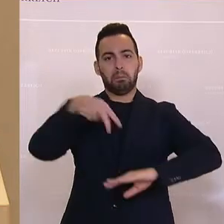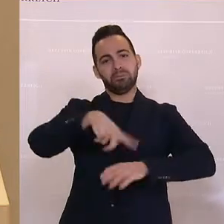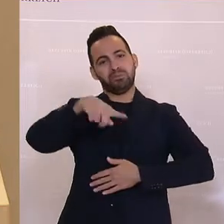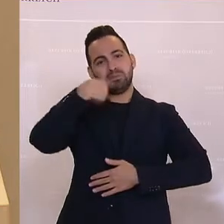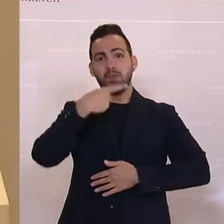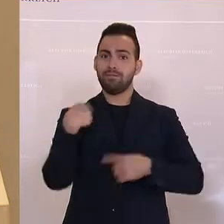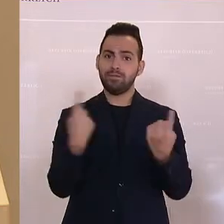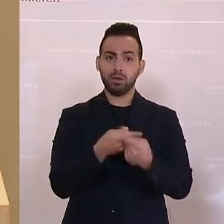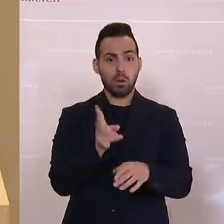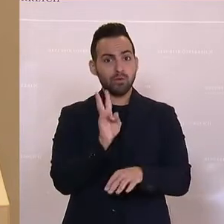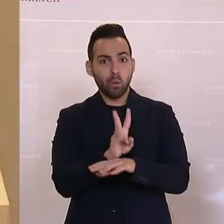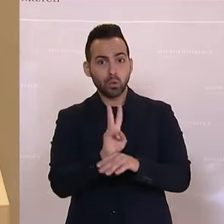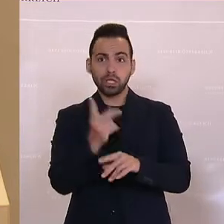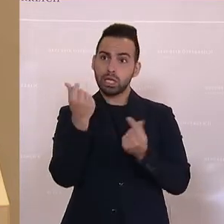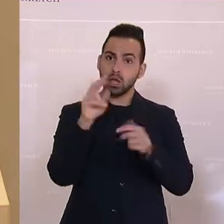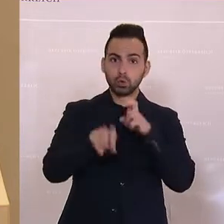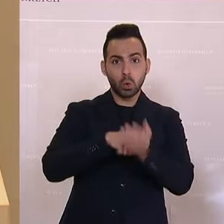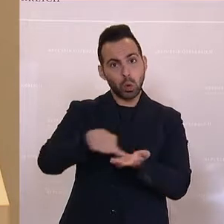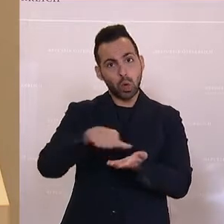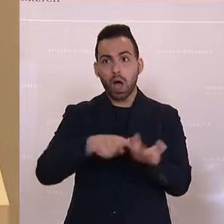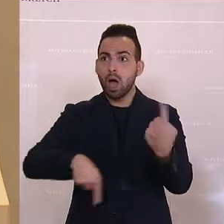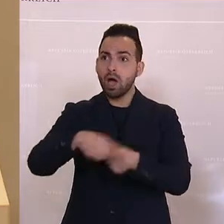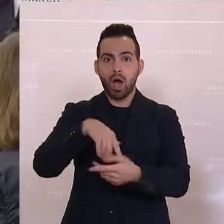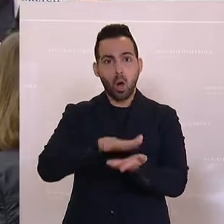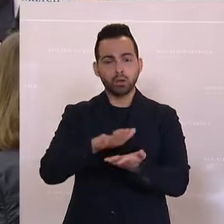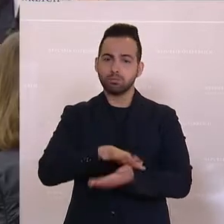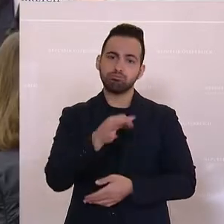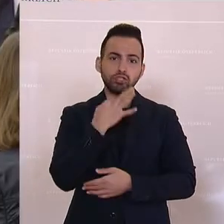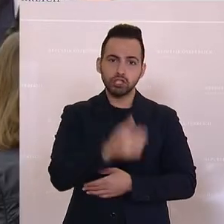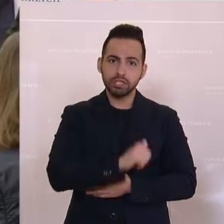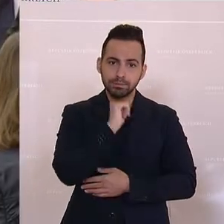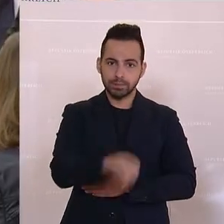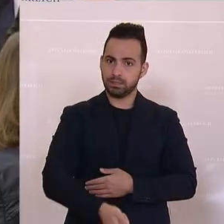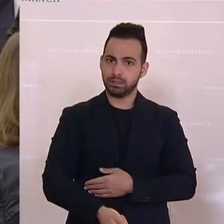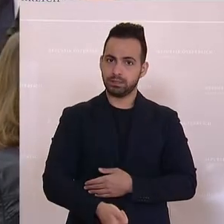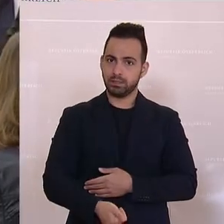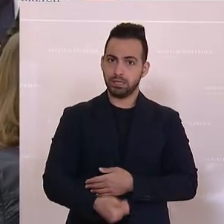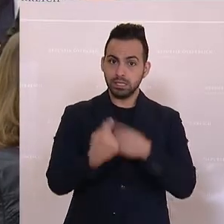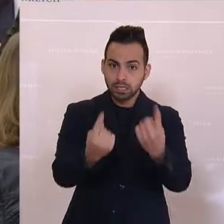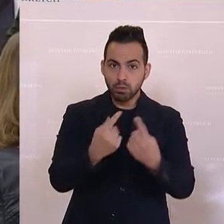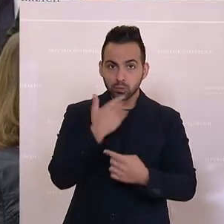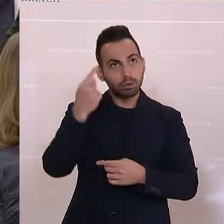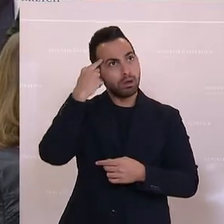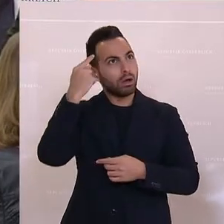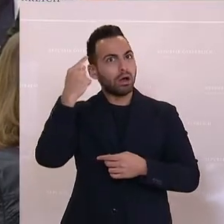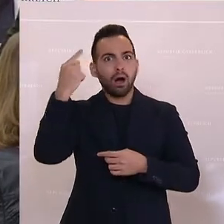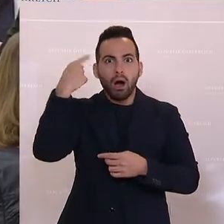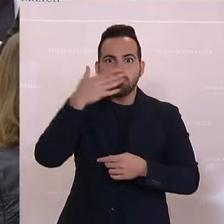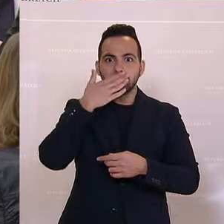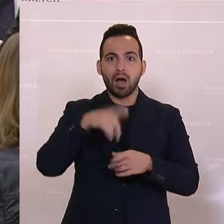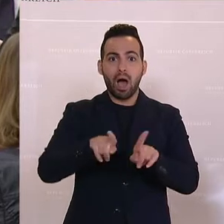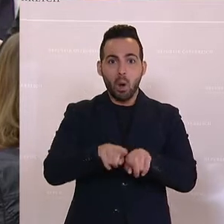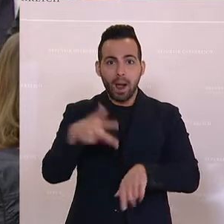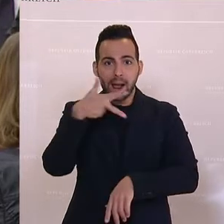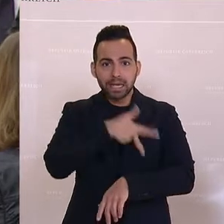gehen sorgsam mit dem Geld der Steuerzahler um. Und wenn Ihnen das nicht zu denken gibt, dann müsste Ihnen doch ein wenig zu denken geben, dass sogar die